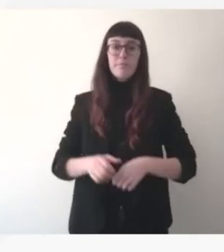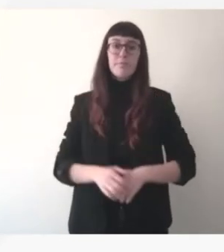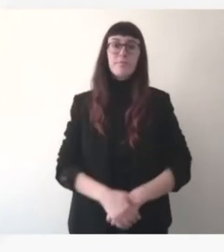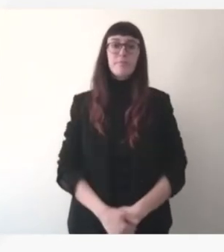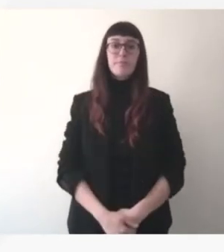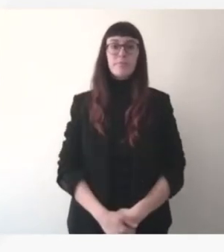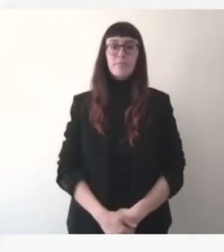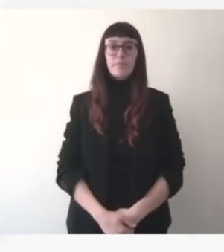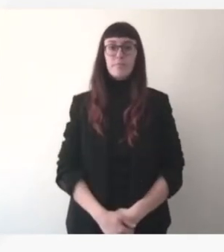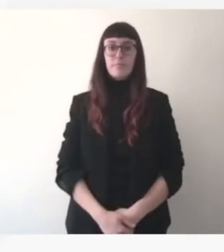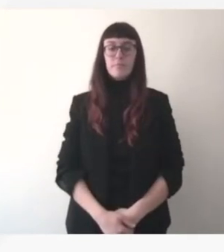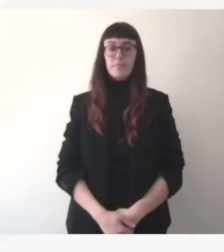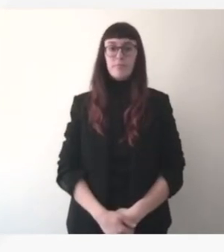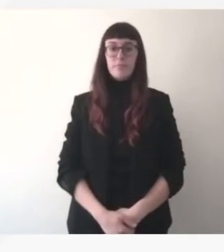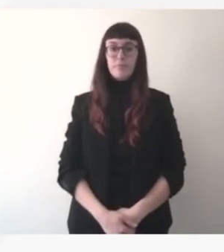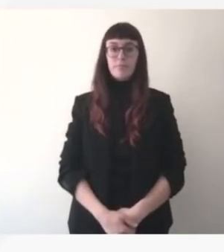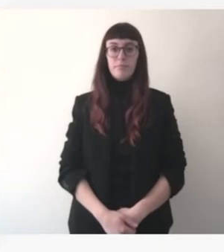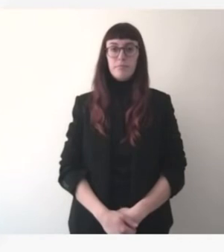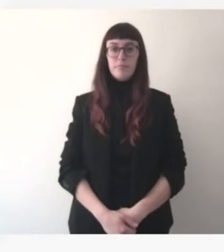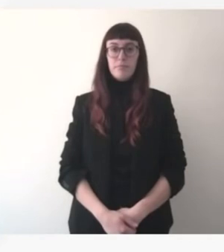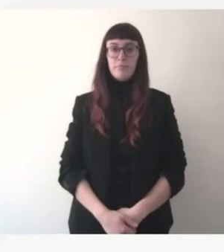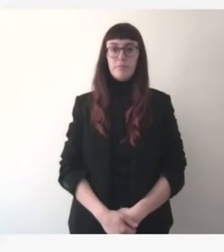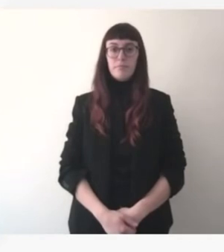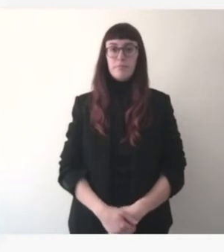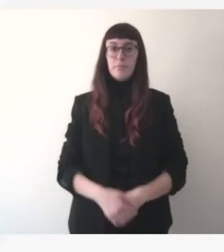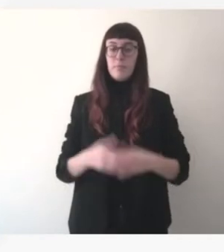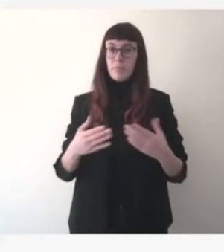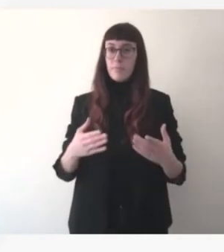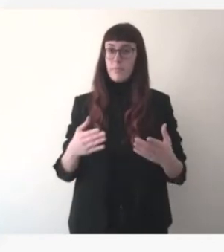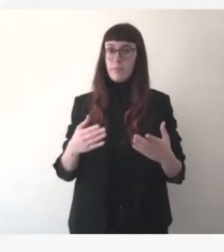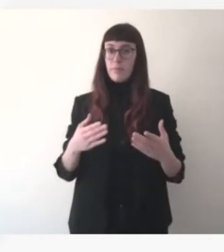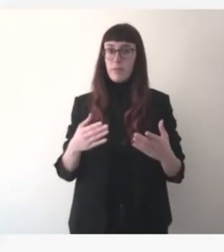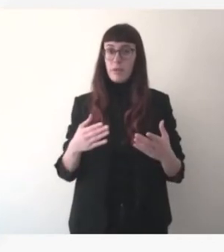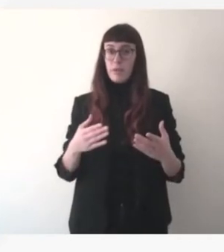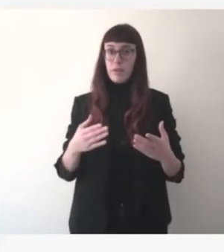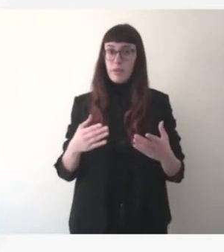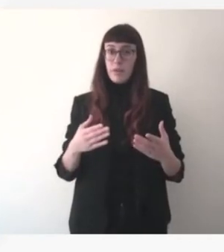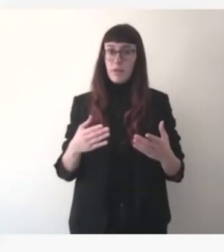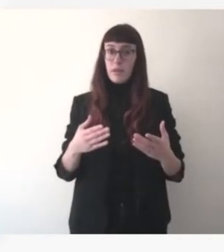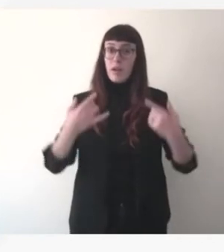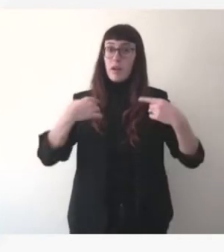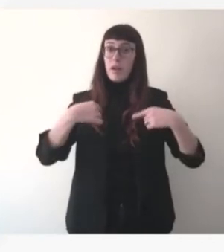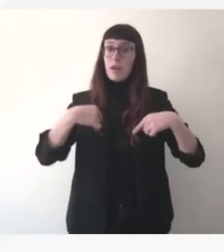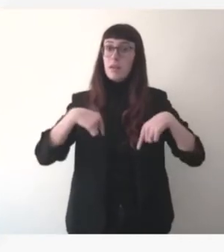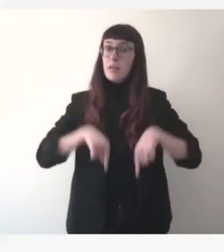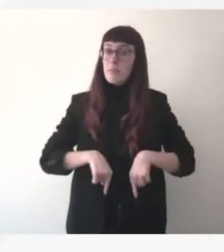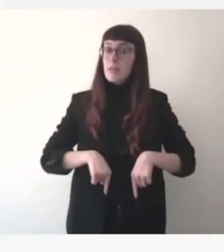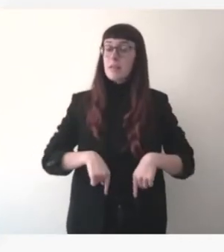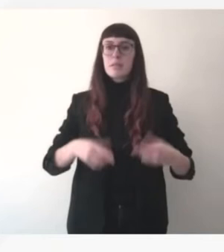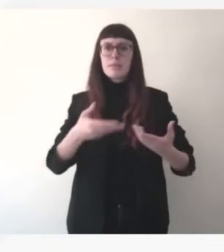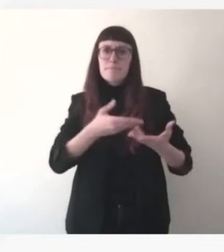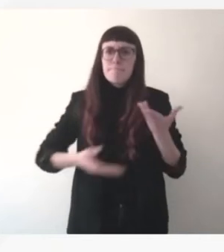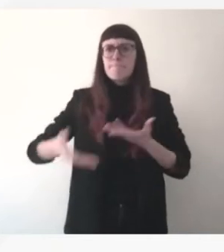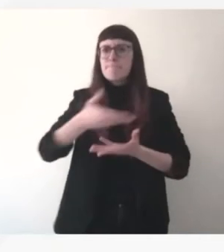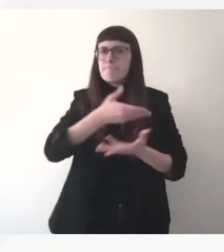compris, le ministre. Juste pour suivre sur cette question, est-ce que les échanges entre les ministres ont mis en évidence d'autres types d'événements